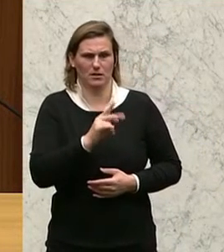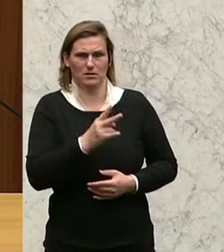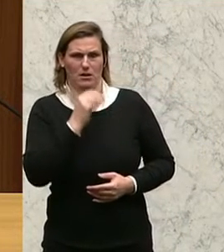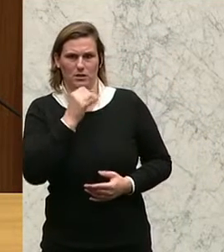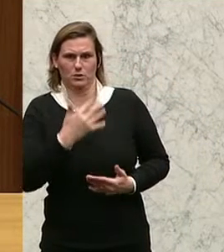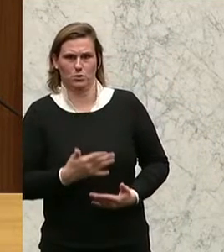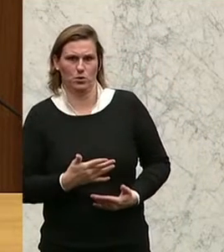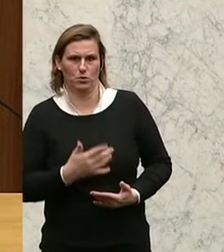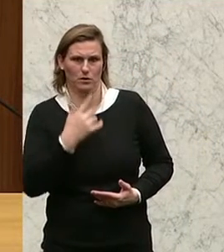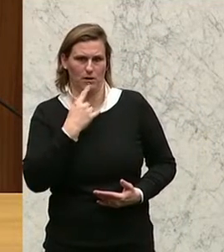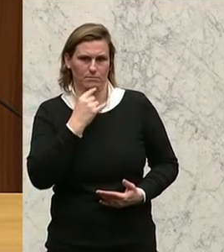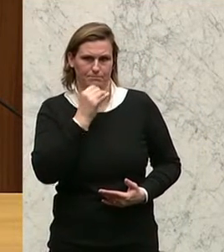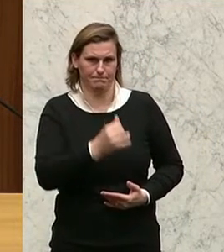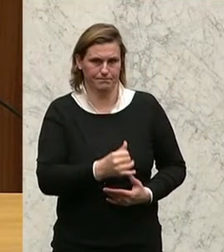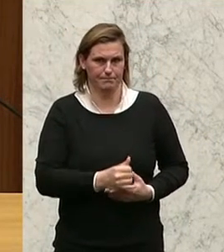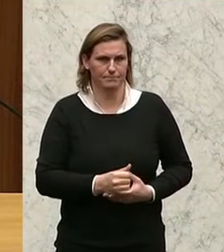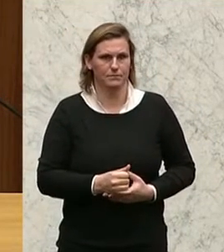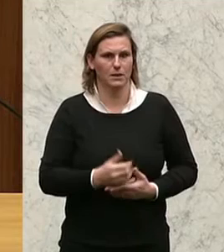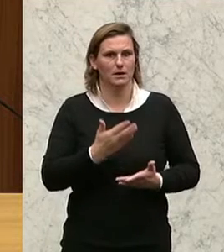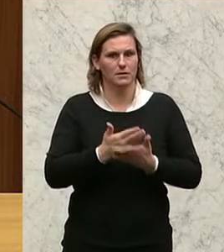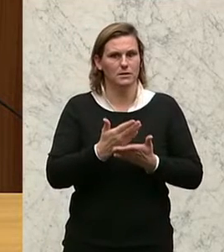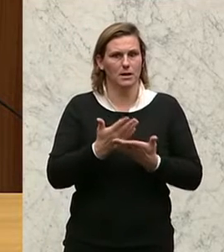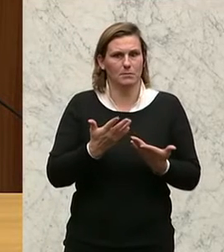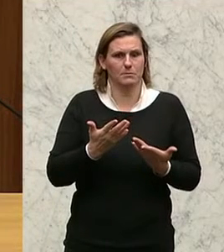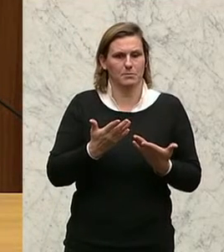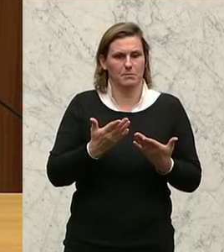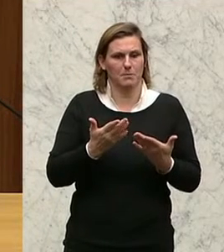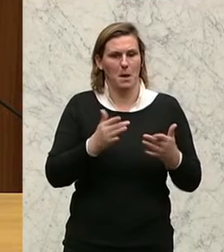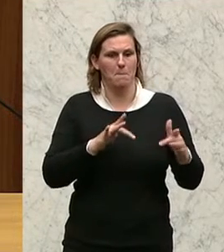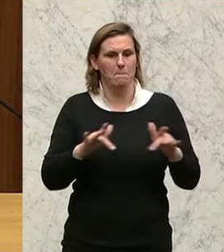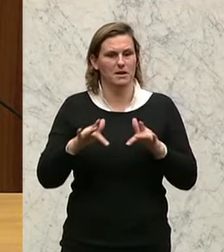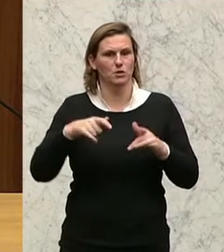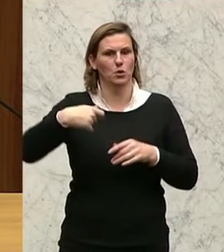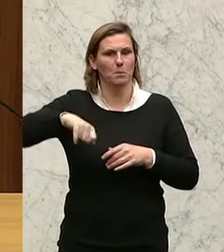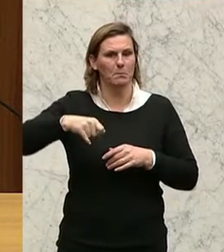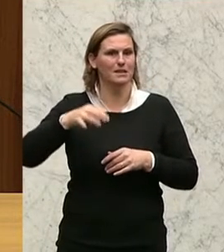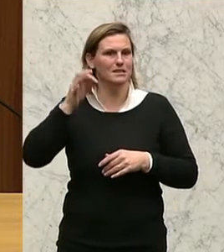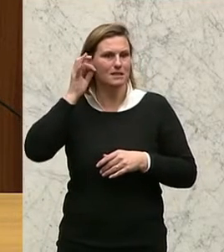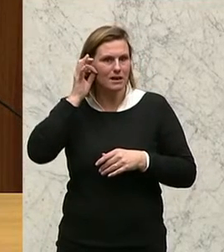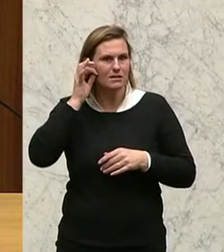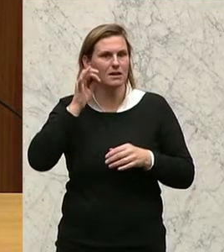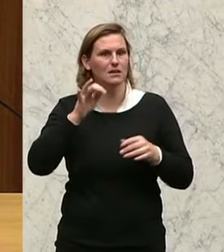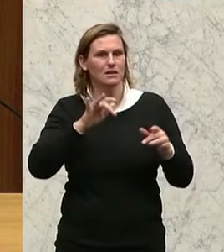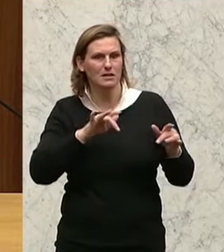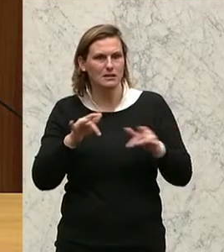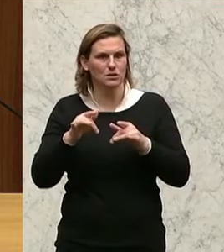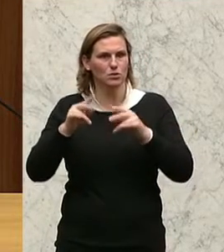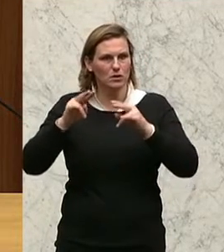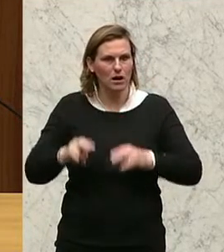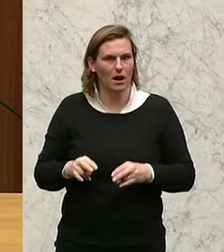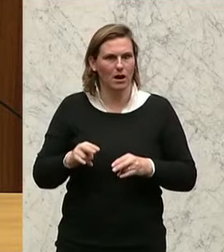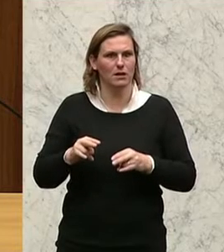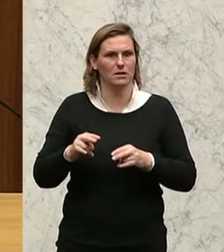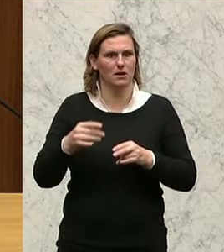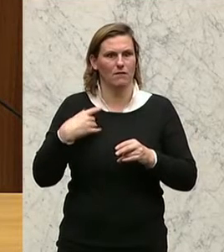es nicht sein. Meine sehr geehrten Damen und Herren, die Pensionspräsidentin des Seniorenrates Kurosek hat seit Monaten 1